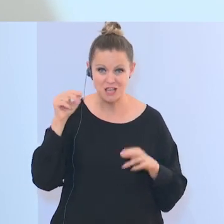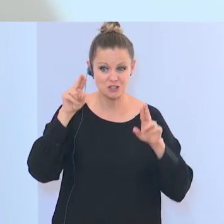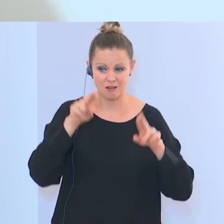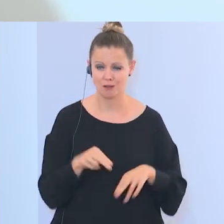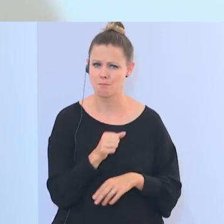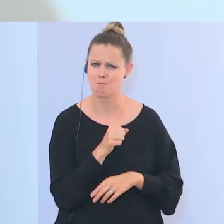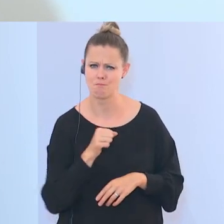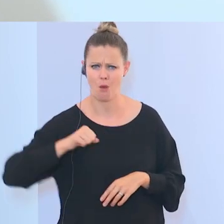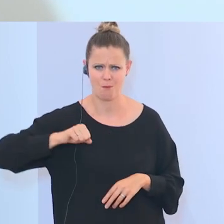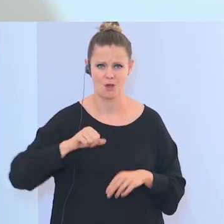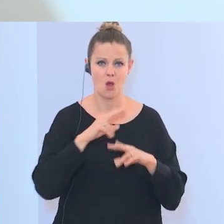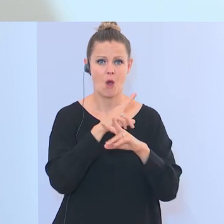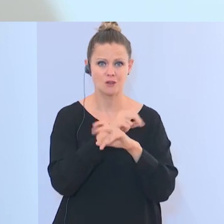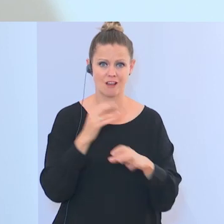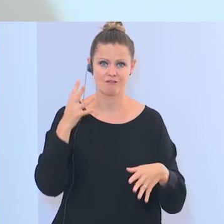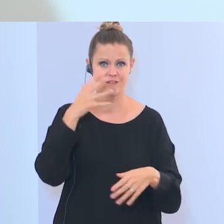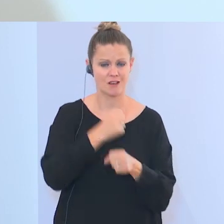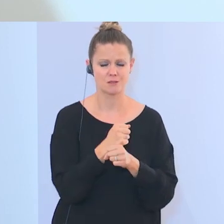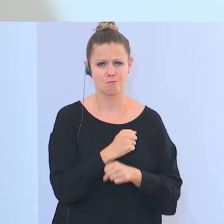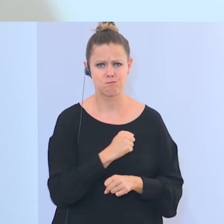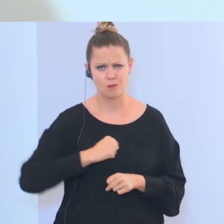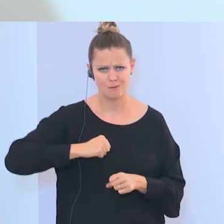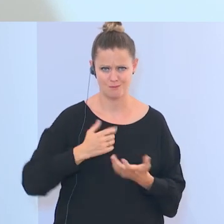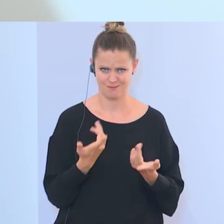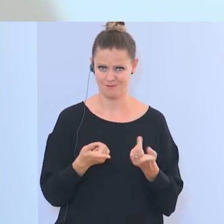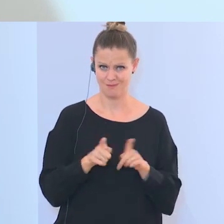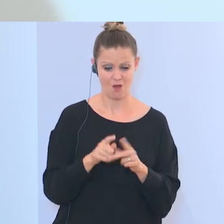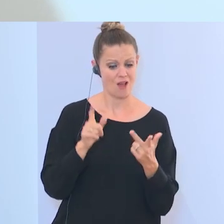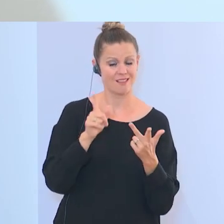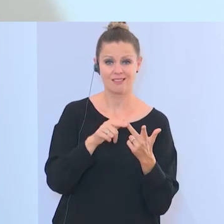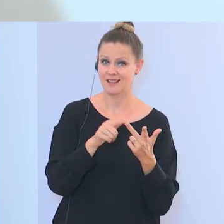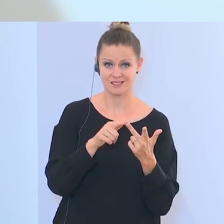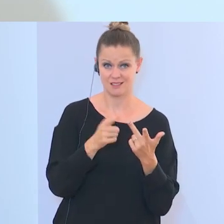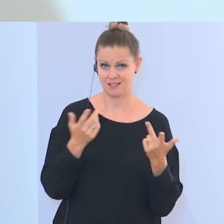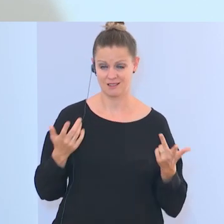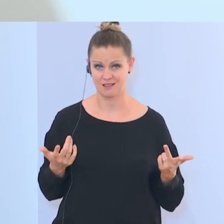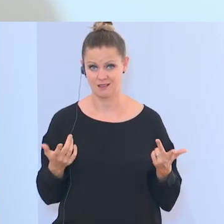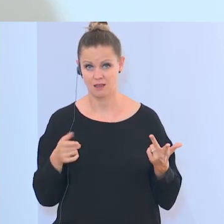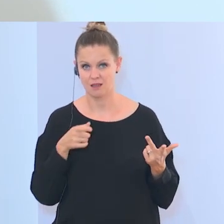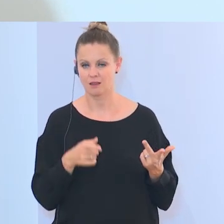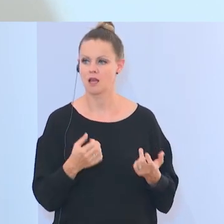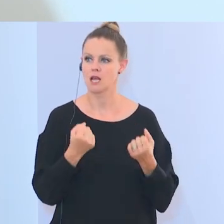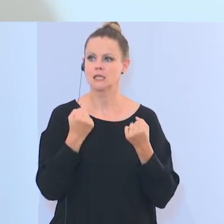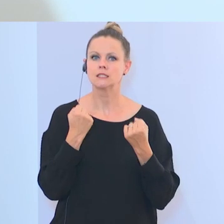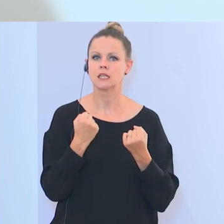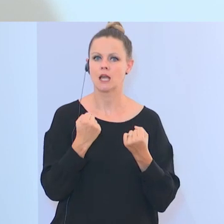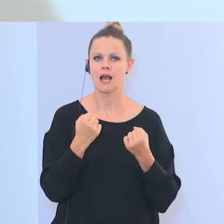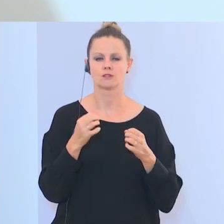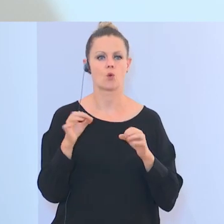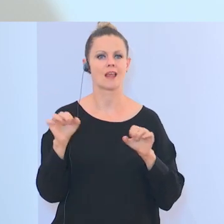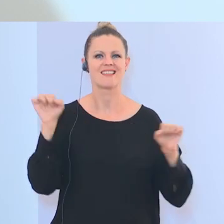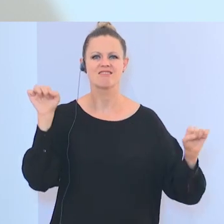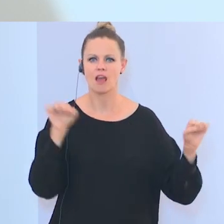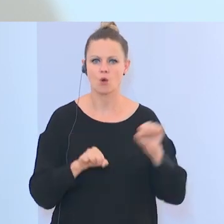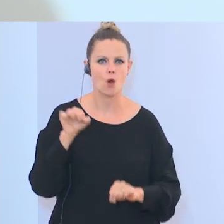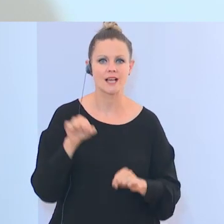österreichischen Verfassung. Und drittens, das ist nicht notwendigerweise ein Sicherheits oder Terrorismusproblem.